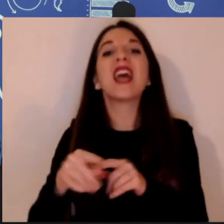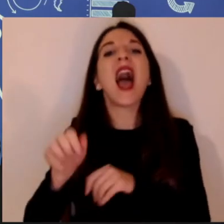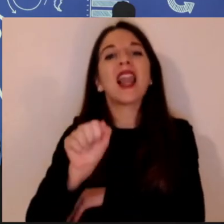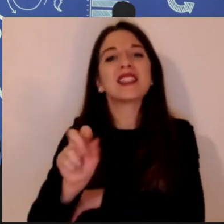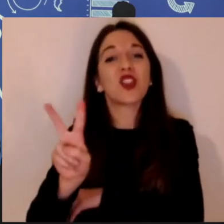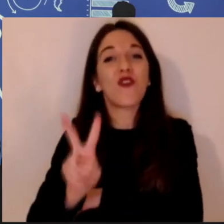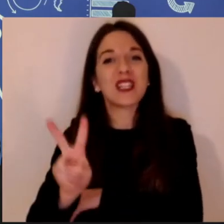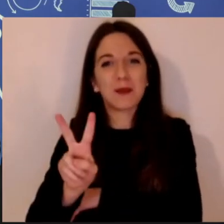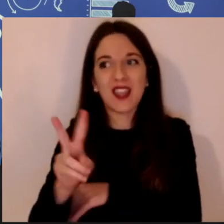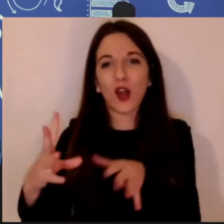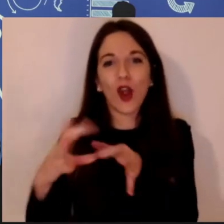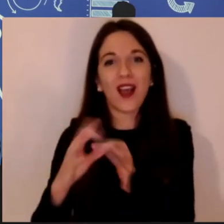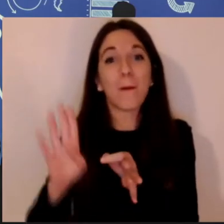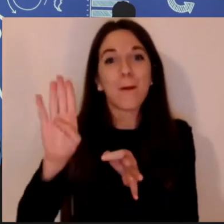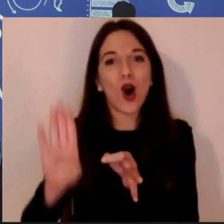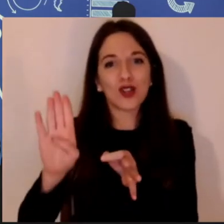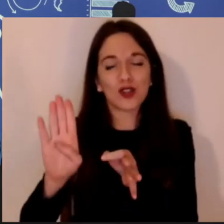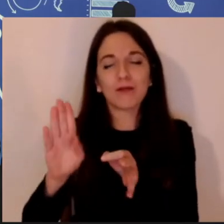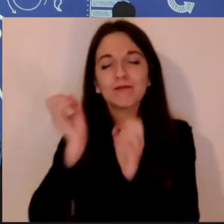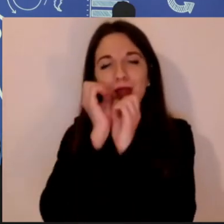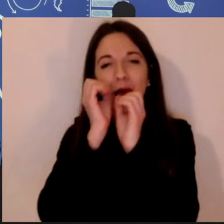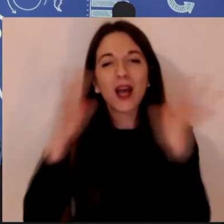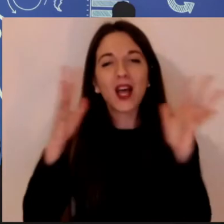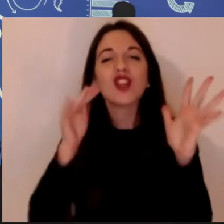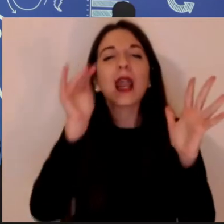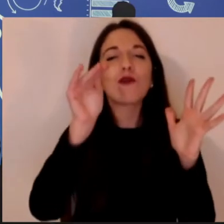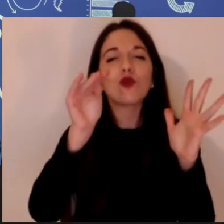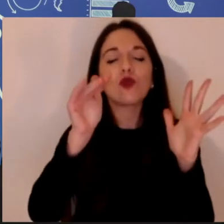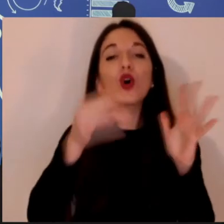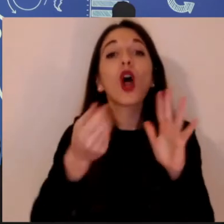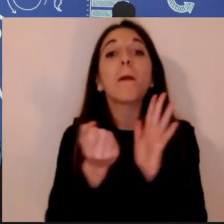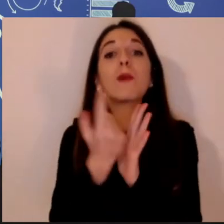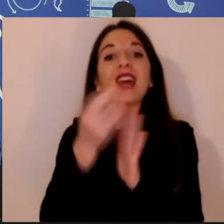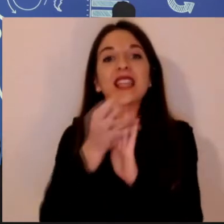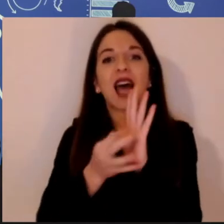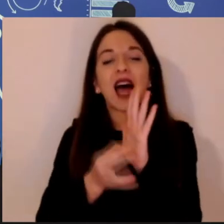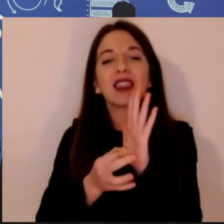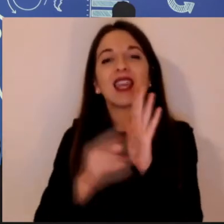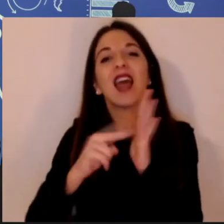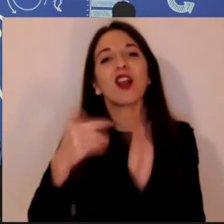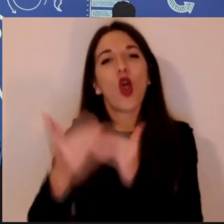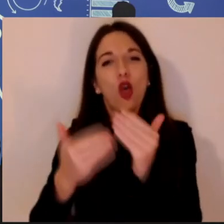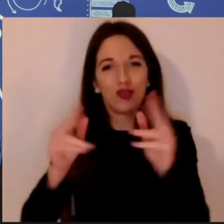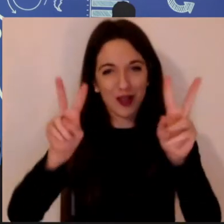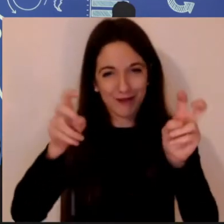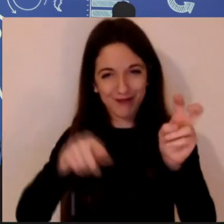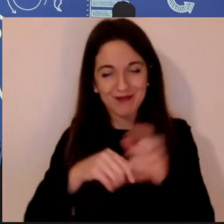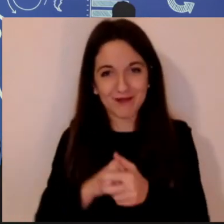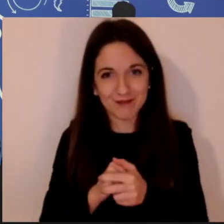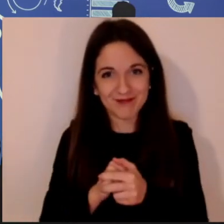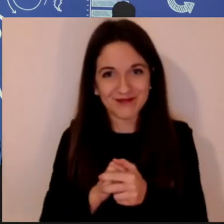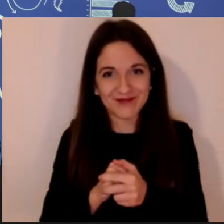Immaginare il futuro, l'importanza dei dati e della tecnologia. Ma per introdurre meglio l'incontro di oggi passo